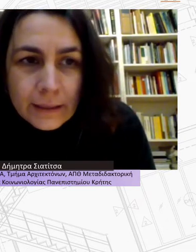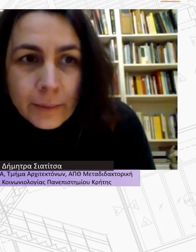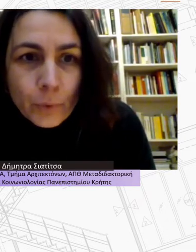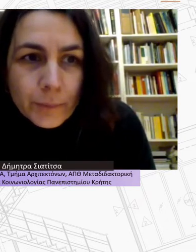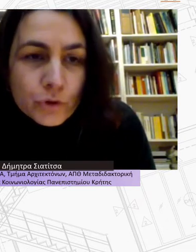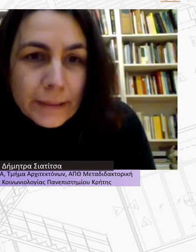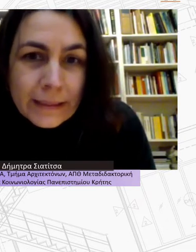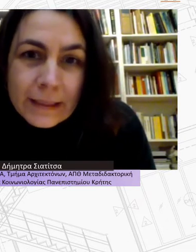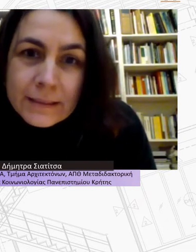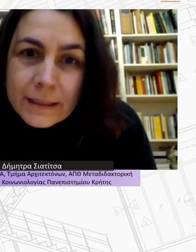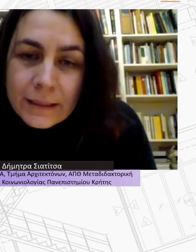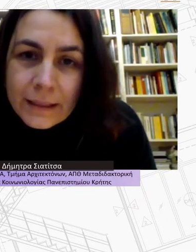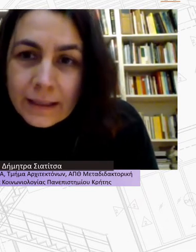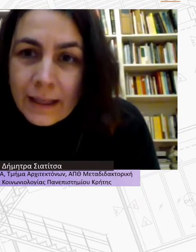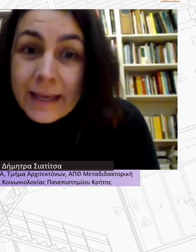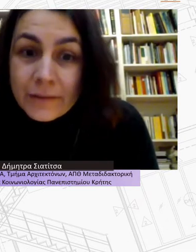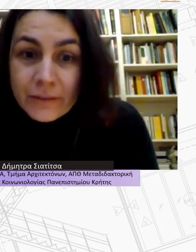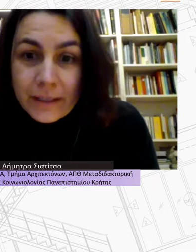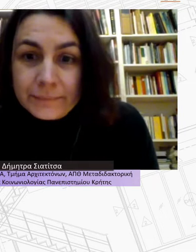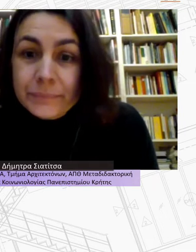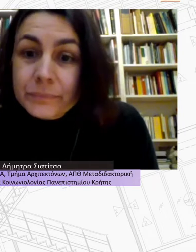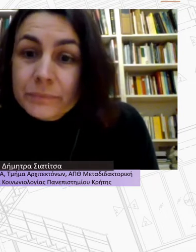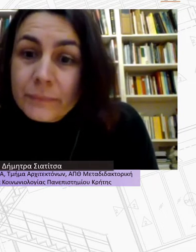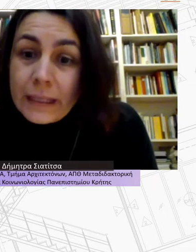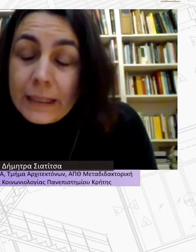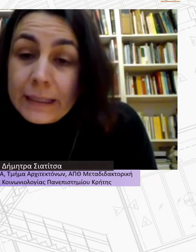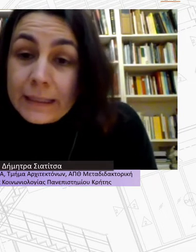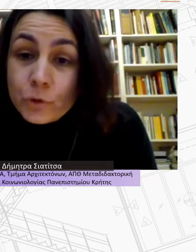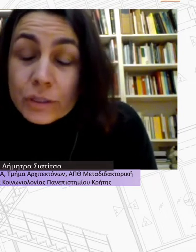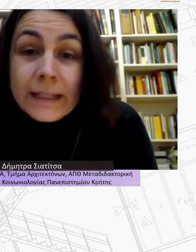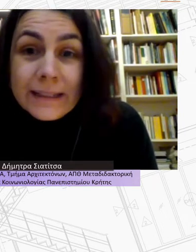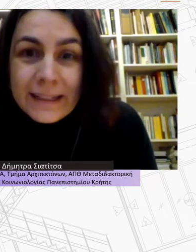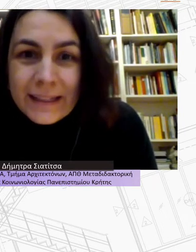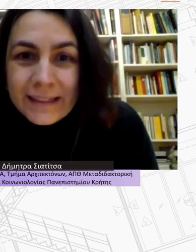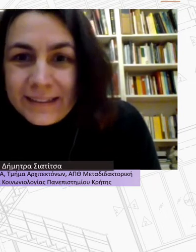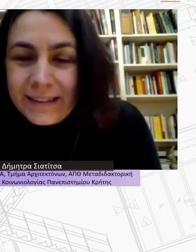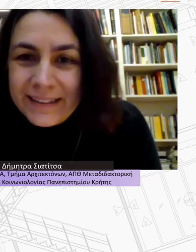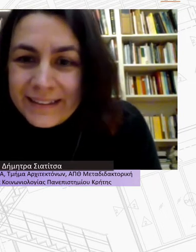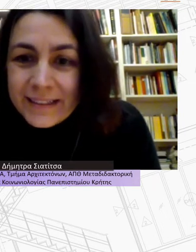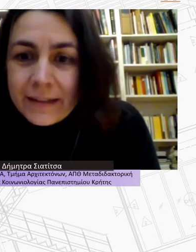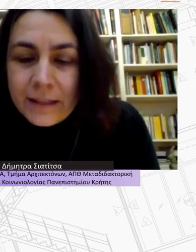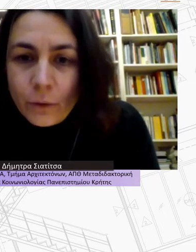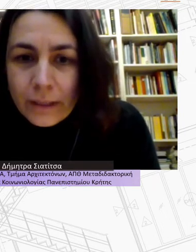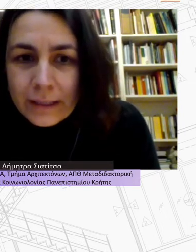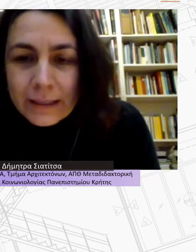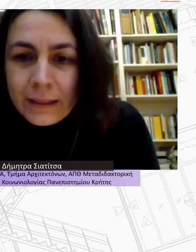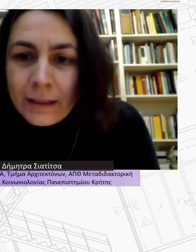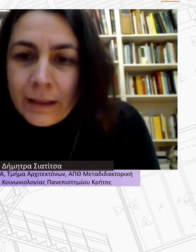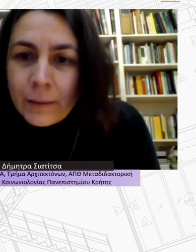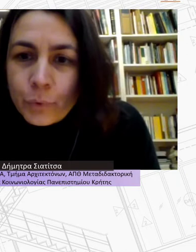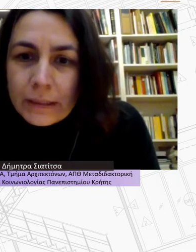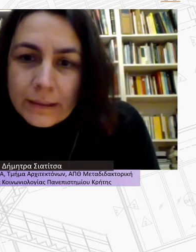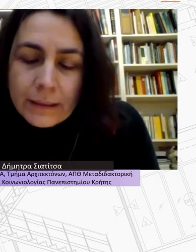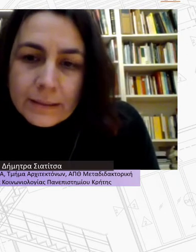χάρηκα πολύ που συμμετείχα στην έρευνα για την προστή κατοικία στη Θεσσαλονίκη